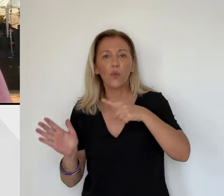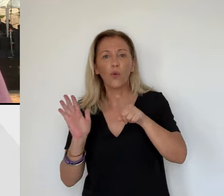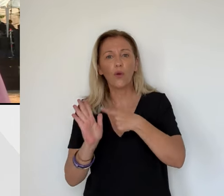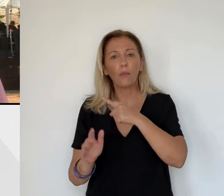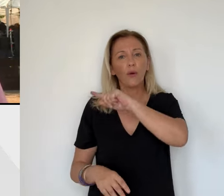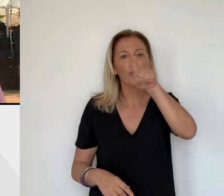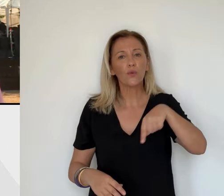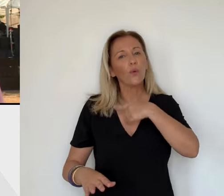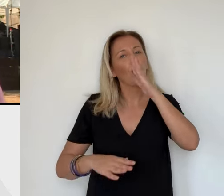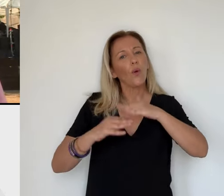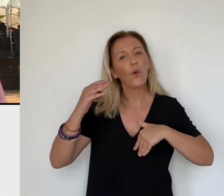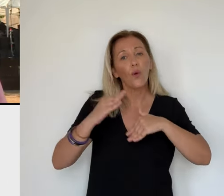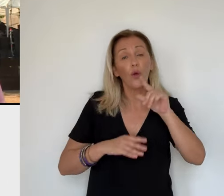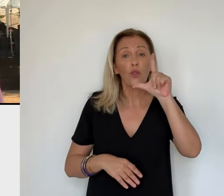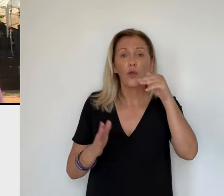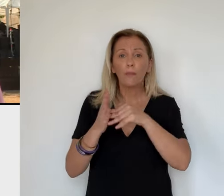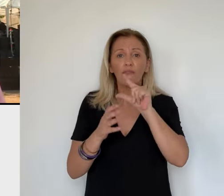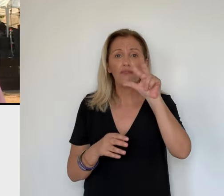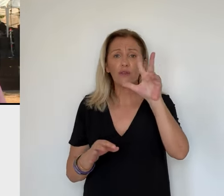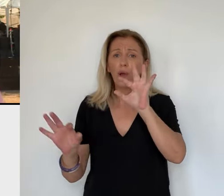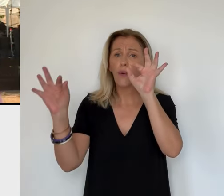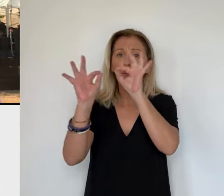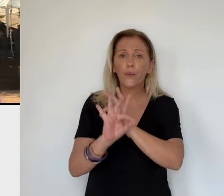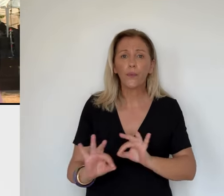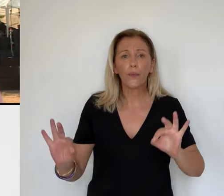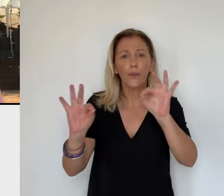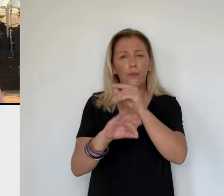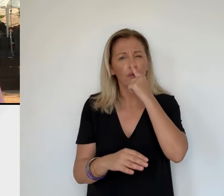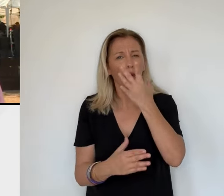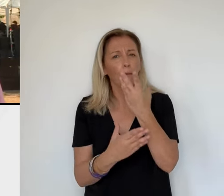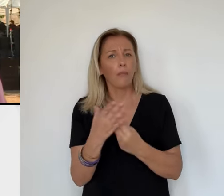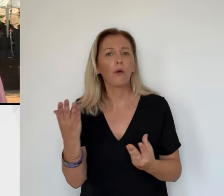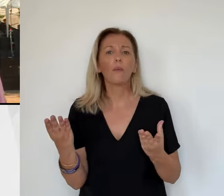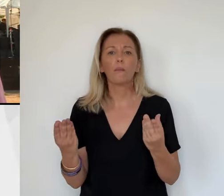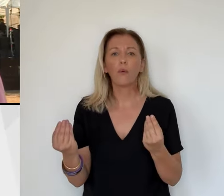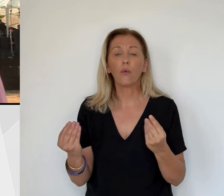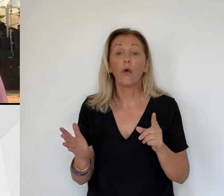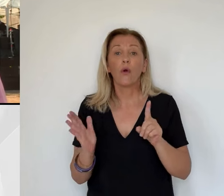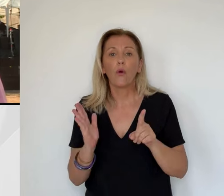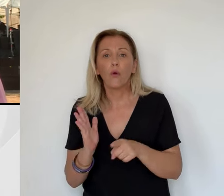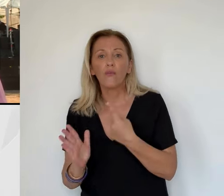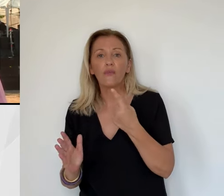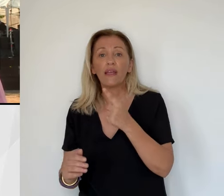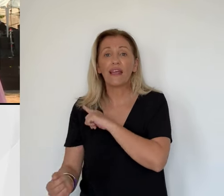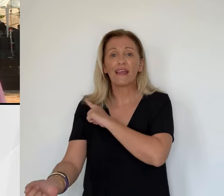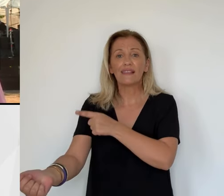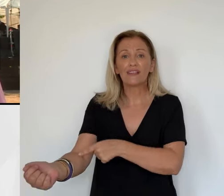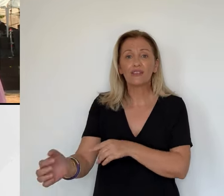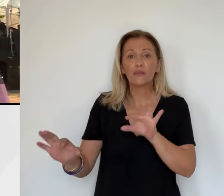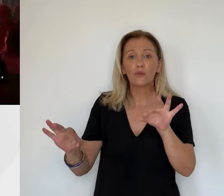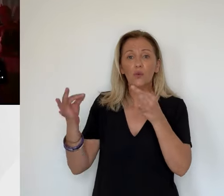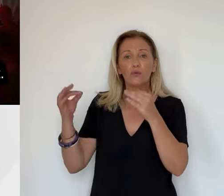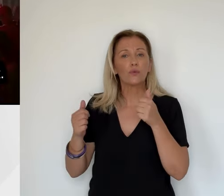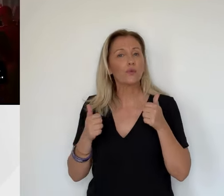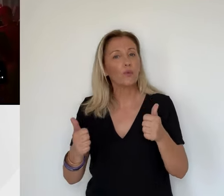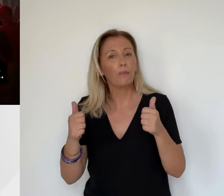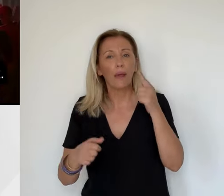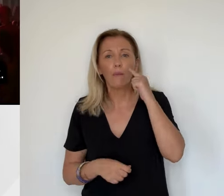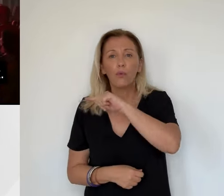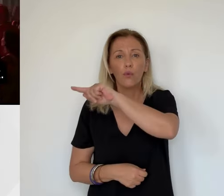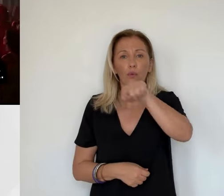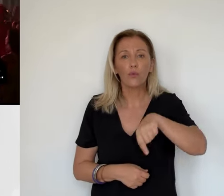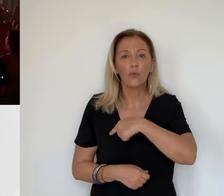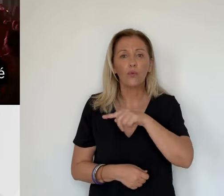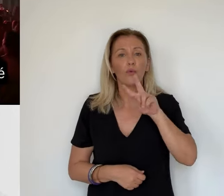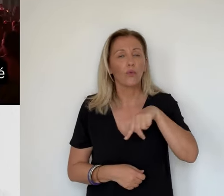fait une coupure en 2023. Ça nous manquait beaucoup. Donc toute cette énergie qui revient. Et c'est super pour nous.